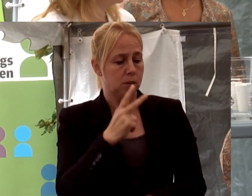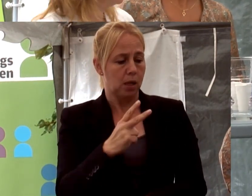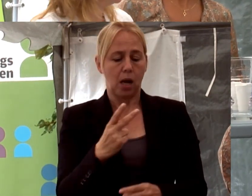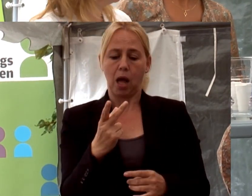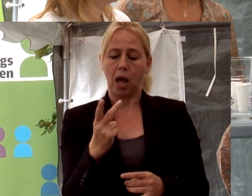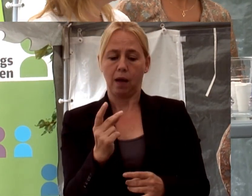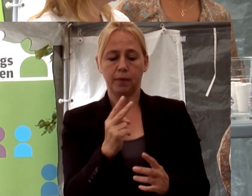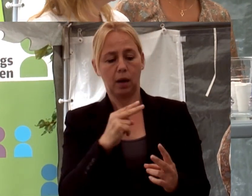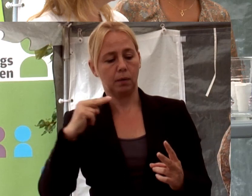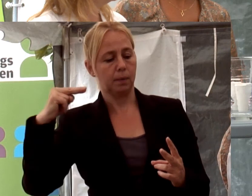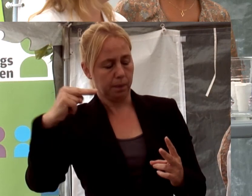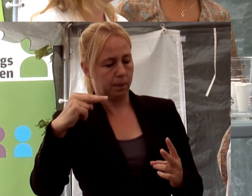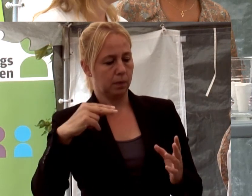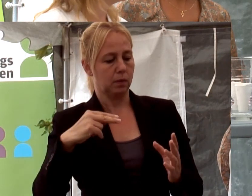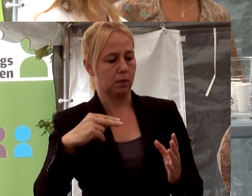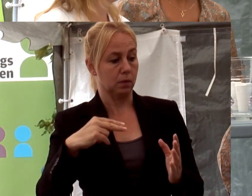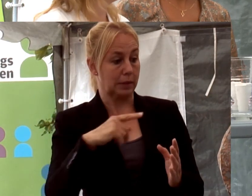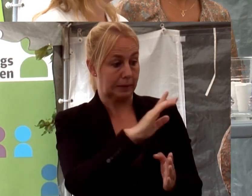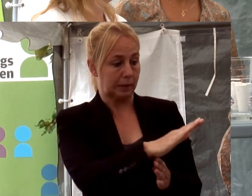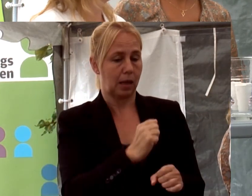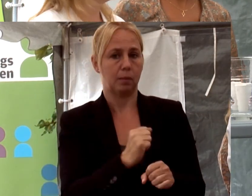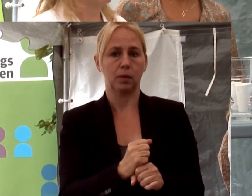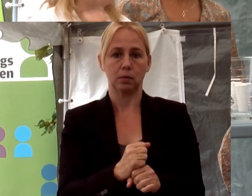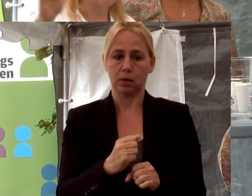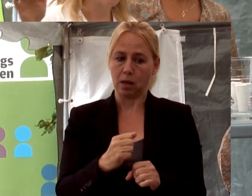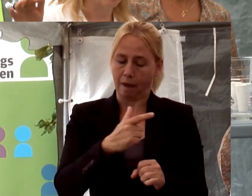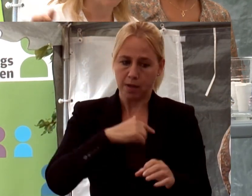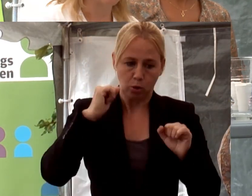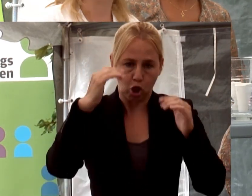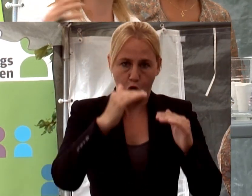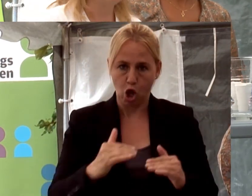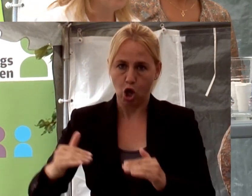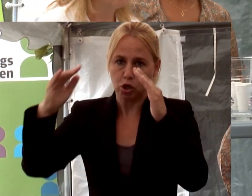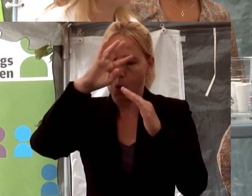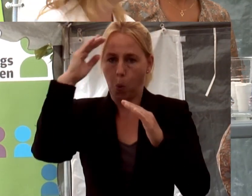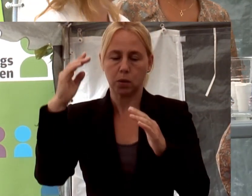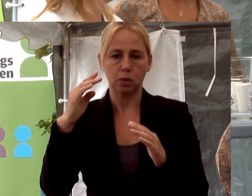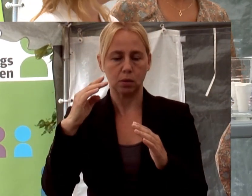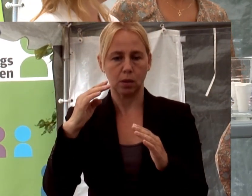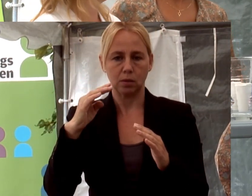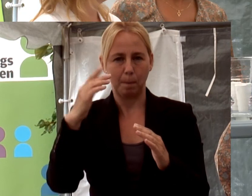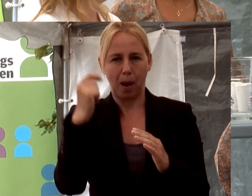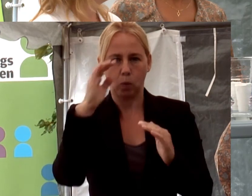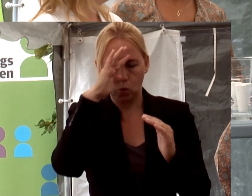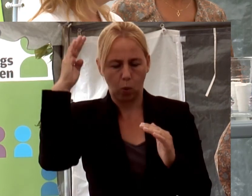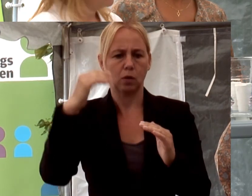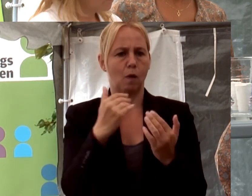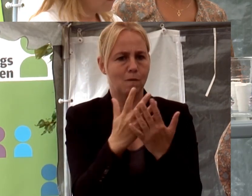andra sidan av det här myntet i ditt arbete. Nämligen att vi måste höja pensionsålder. Vi måste få fler att arbeta längre.